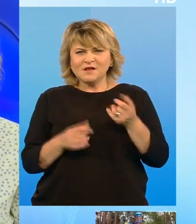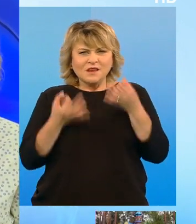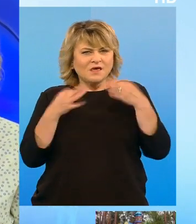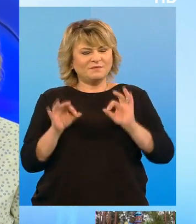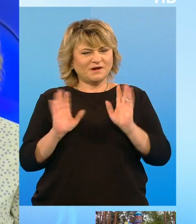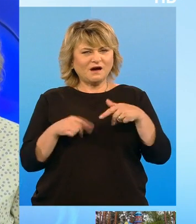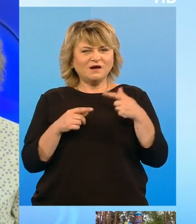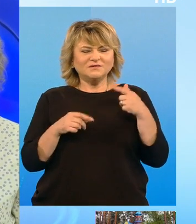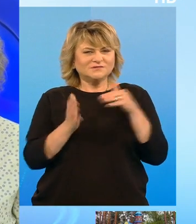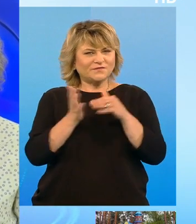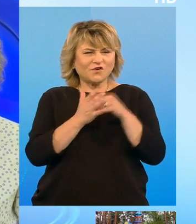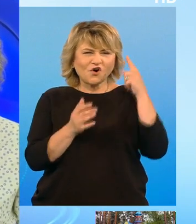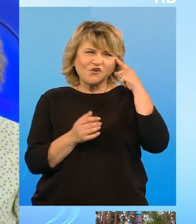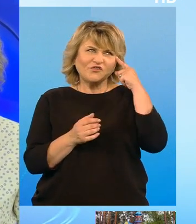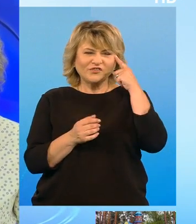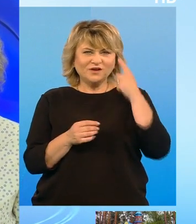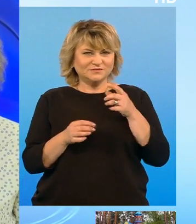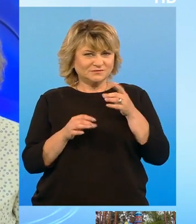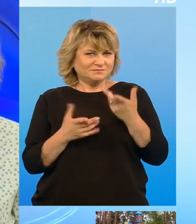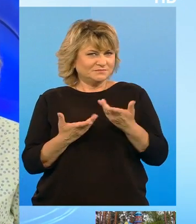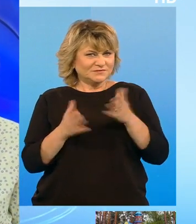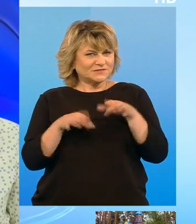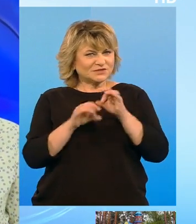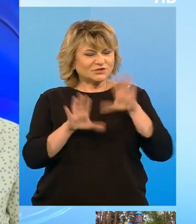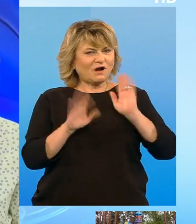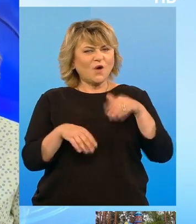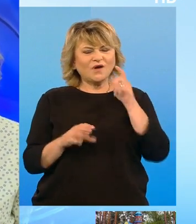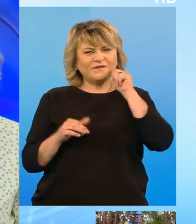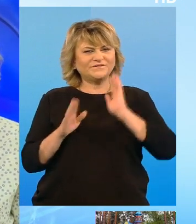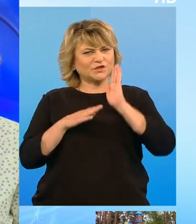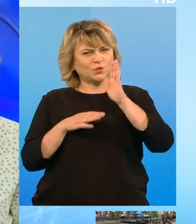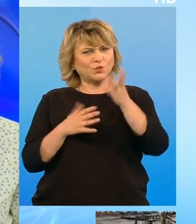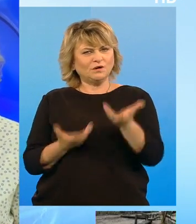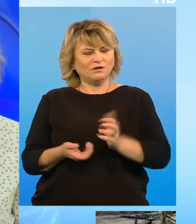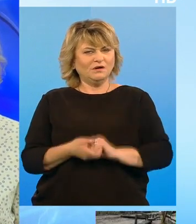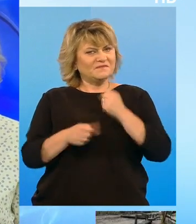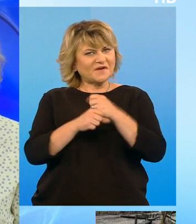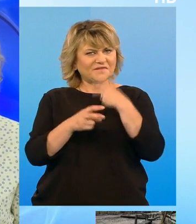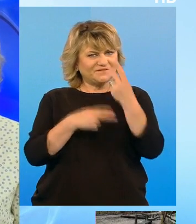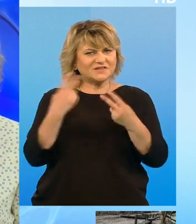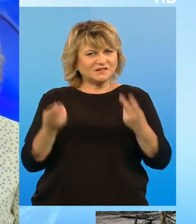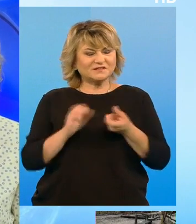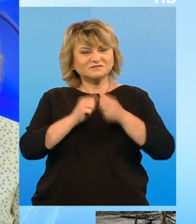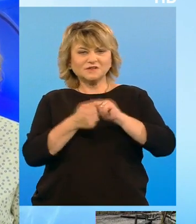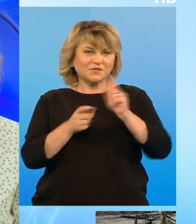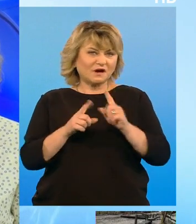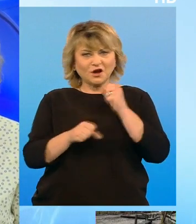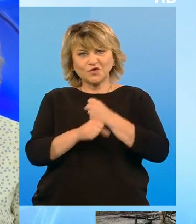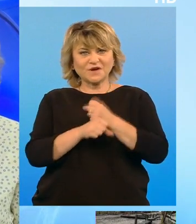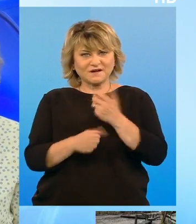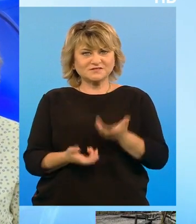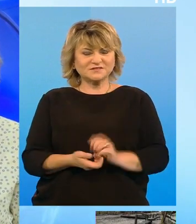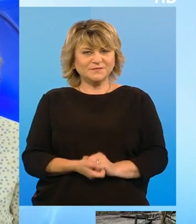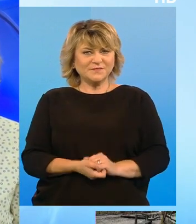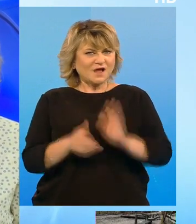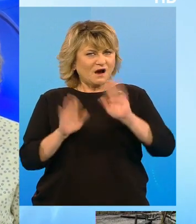de imaginație pentru a găsi soluții. Săgetătorii au chef de ducă, pot fi pe drum, fac vizite sau dacă lucrează,